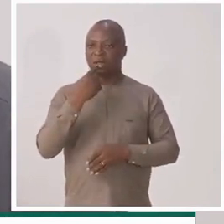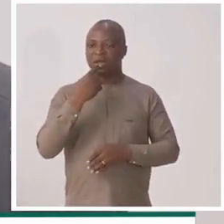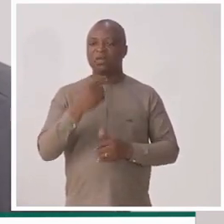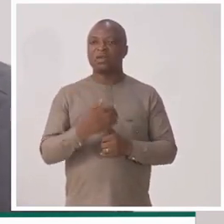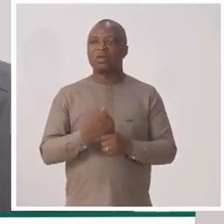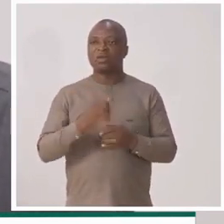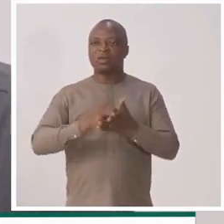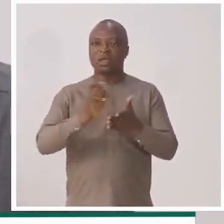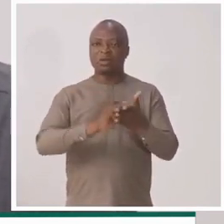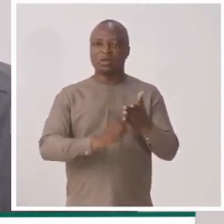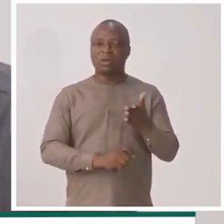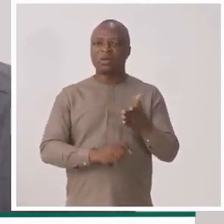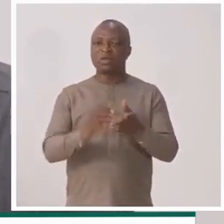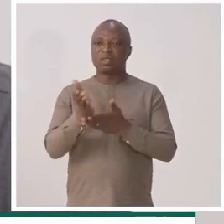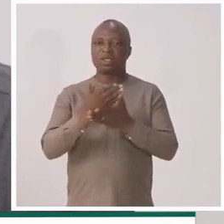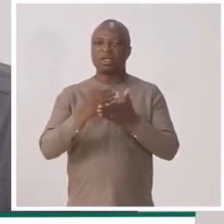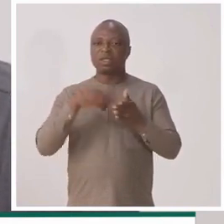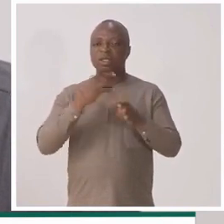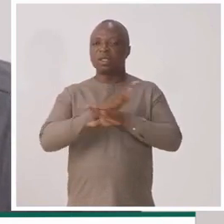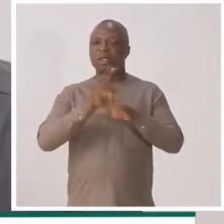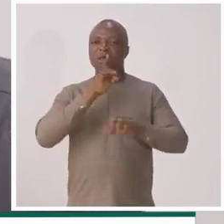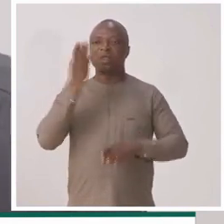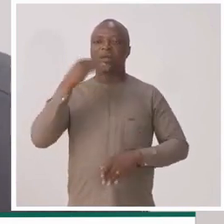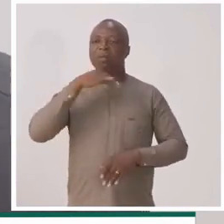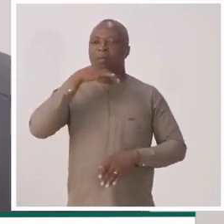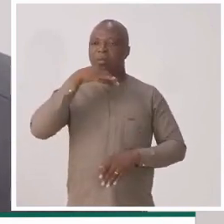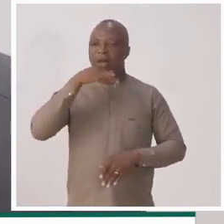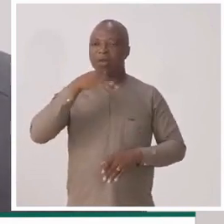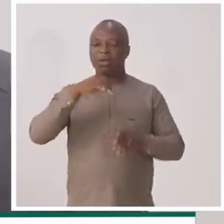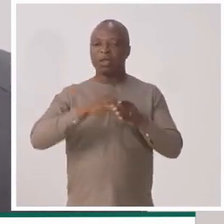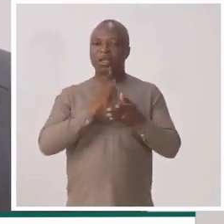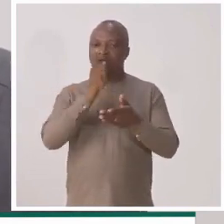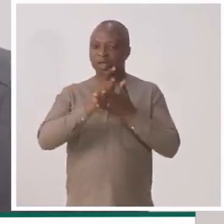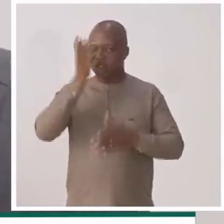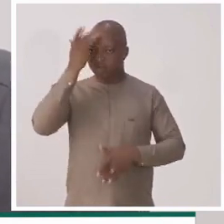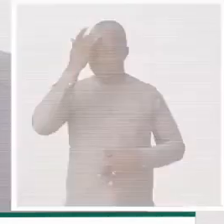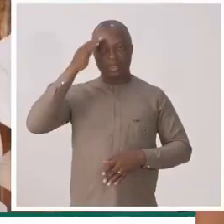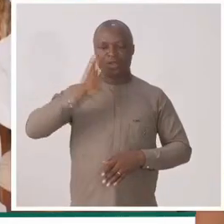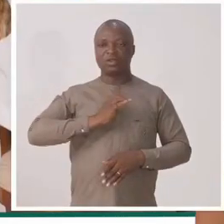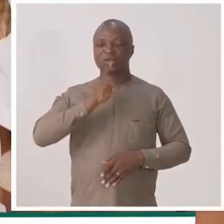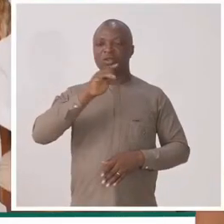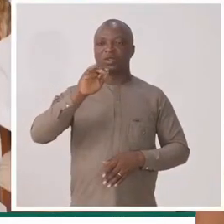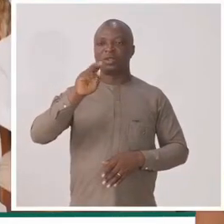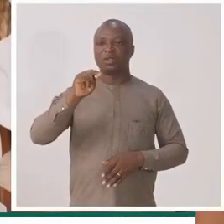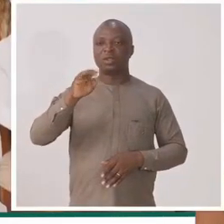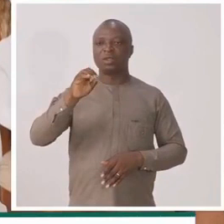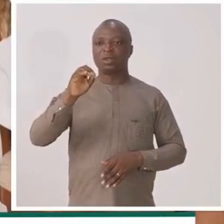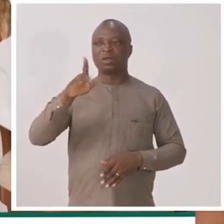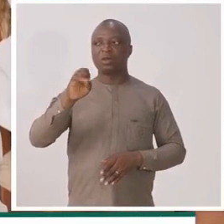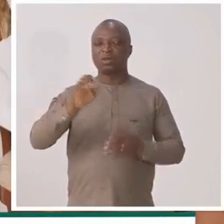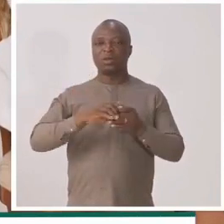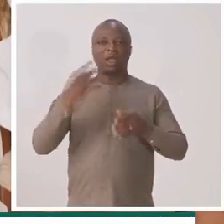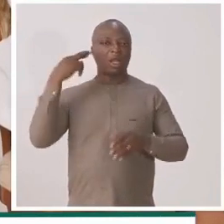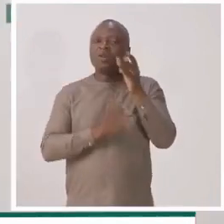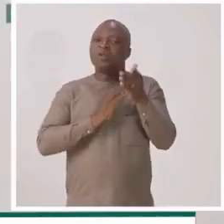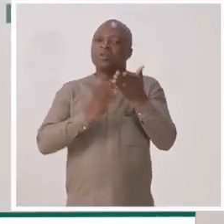de l'enrôlement de ceux qui n'étaient pas déjà dans l'assurance maladie. Je suis Nicole Atta de la radio